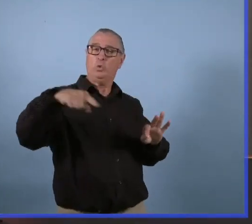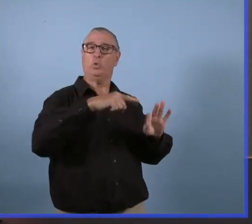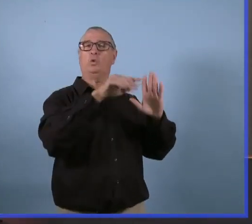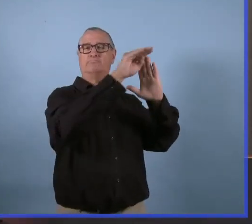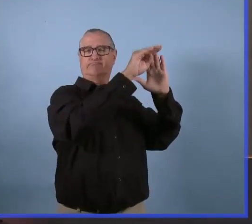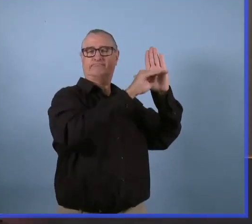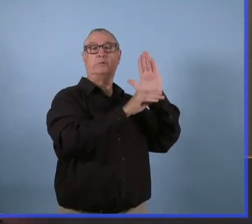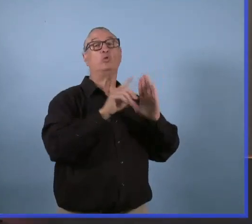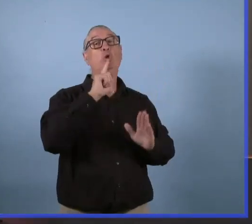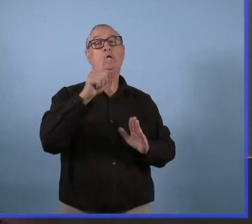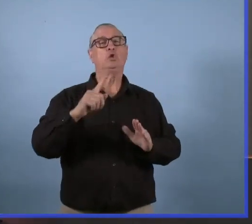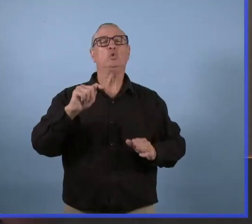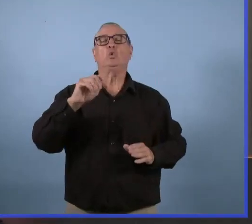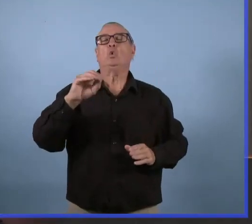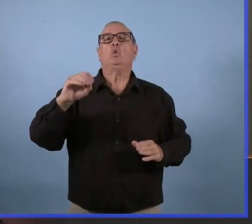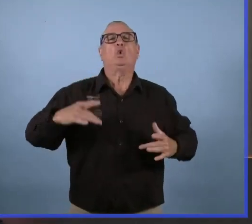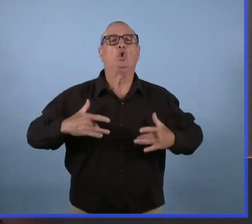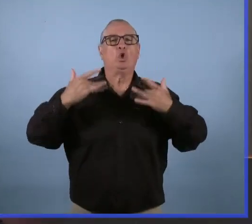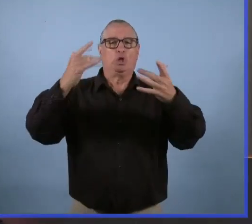tôt pour spéculer.